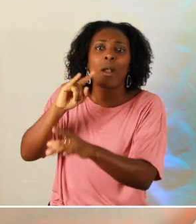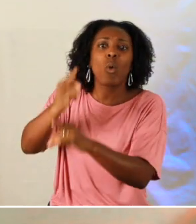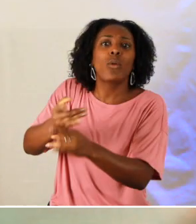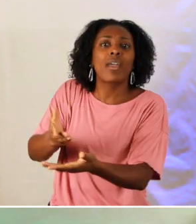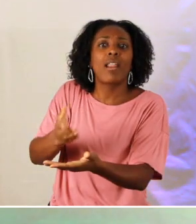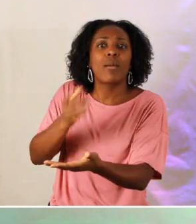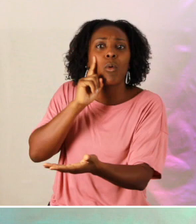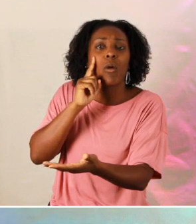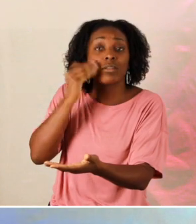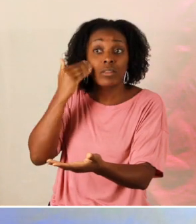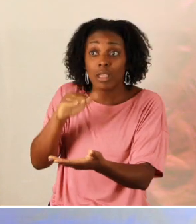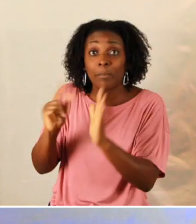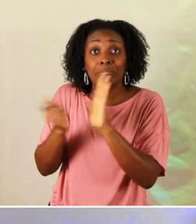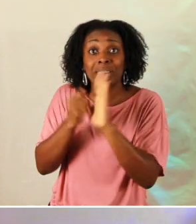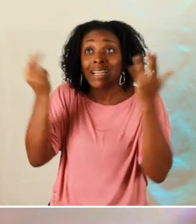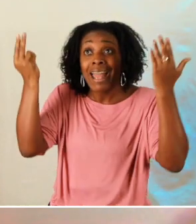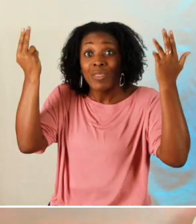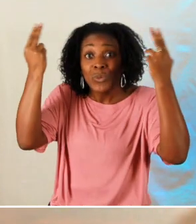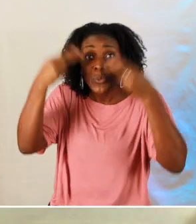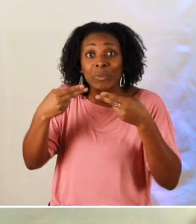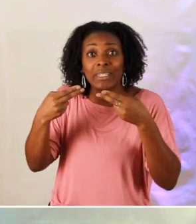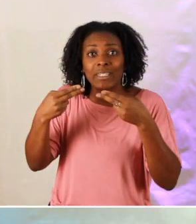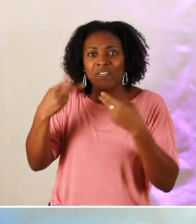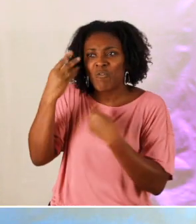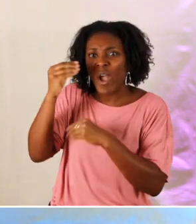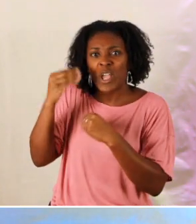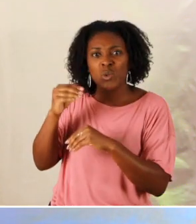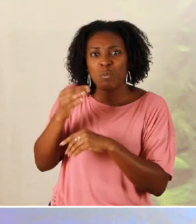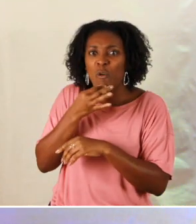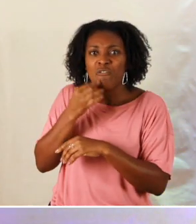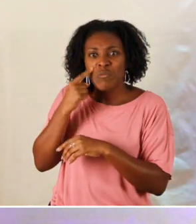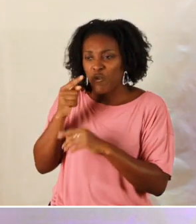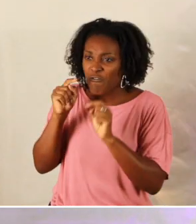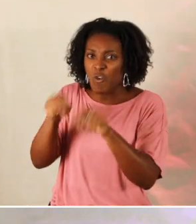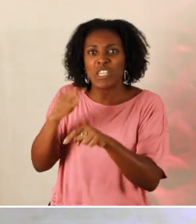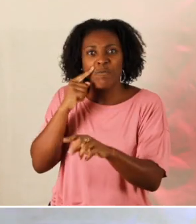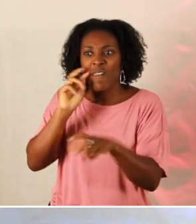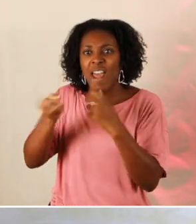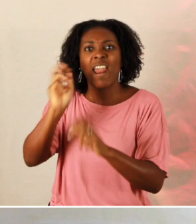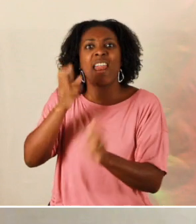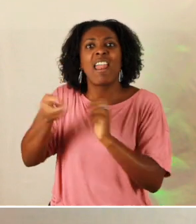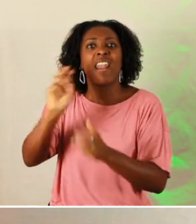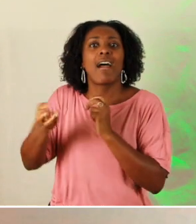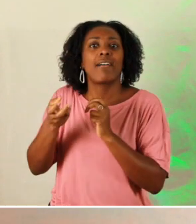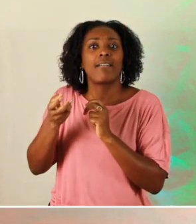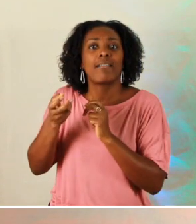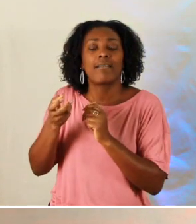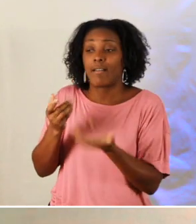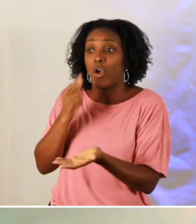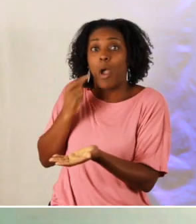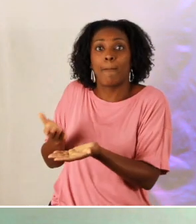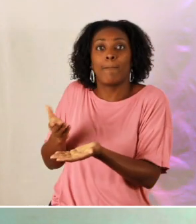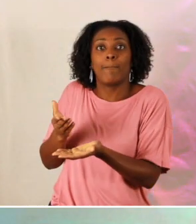hôtel parce qu'il sait très bien que la nuit les brigands là c'est là où ils en profitent pour venir nous détrousser à nouveau et il s'est dit cet